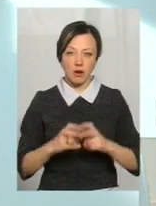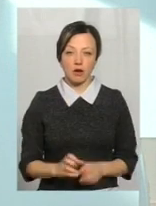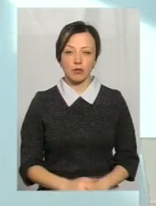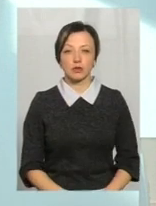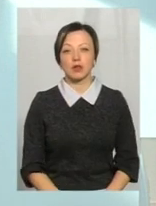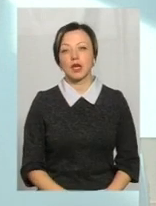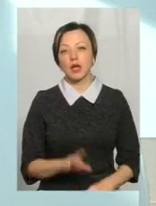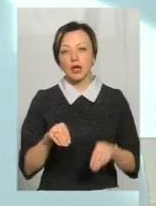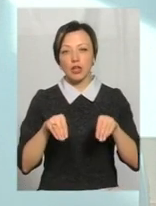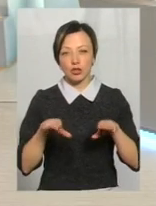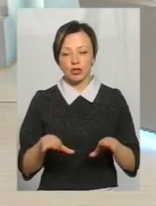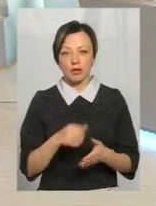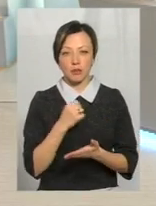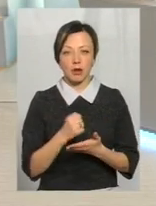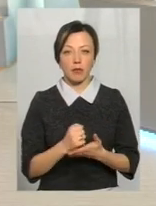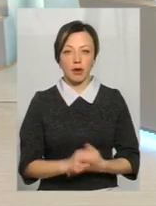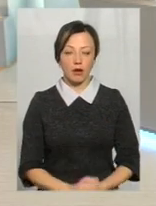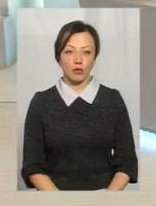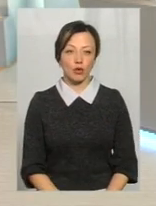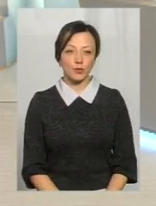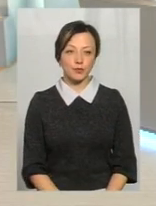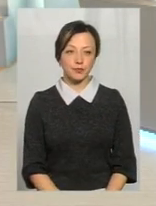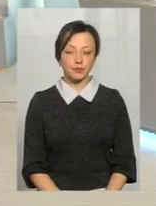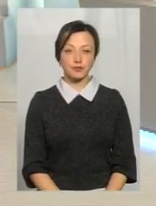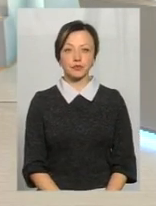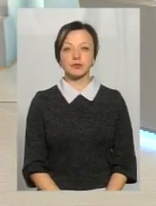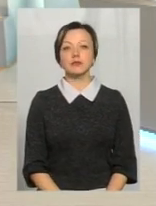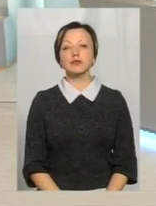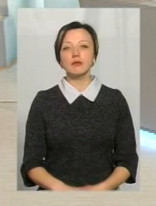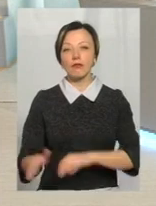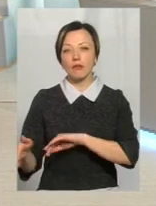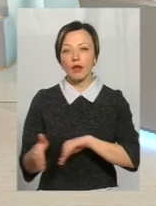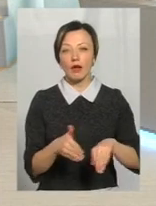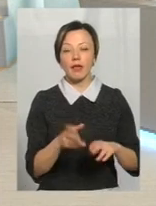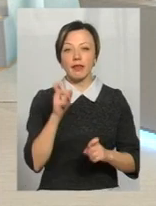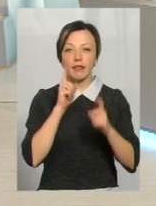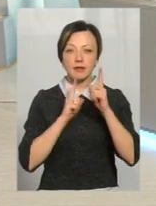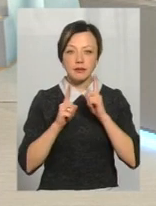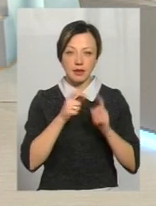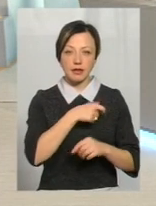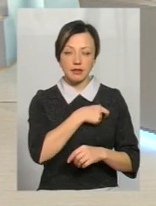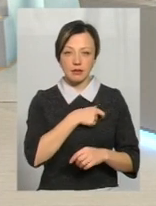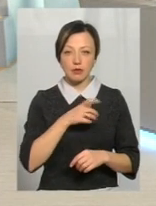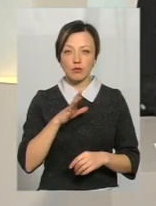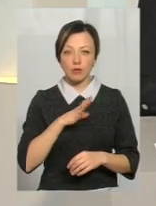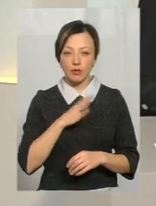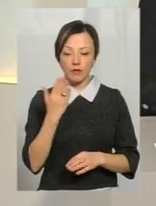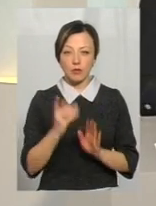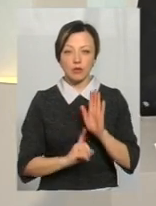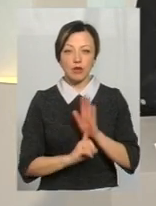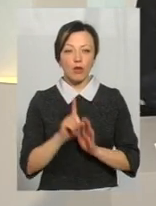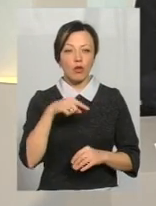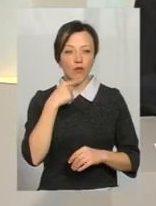і приймаємо відповідні рішення. Пан Сергій, на сесії також було, ви вже почали про це